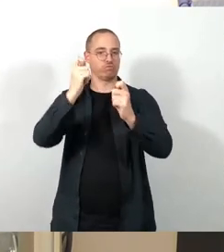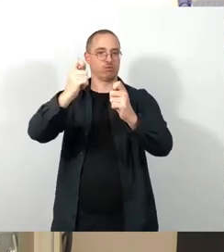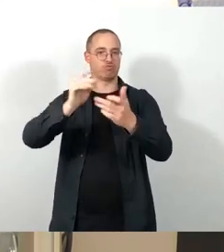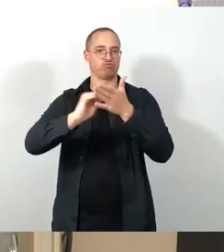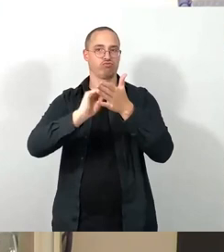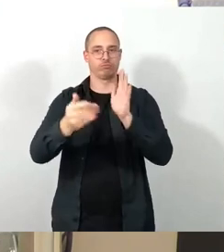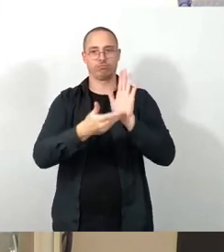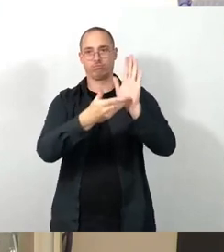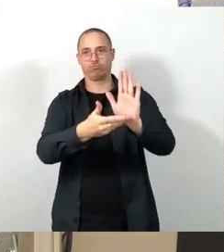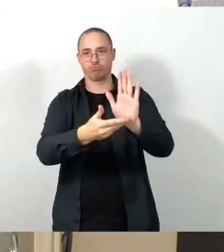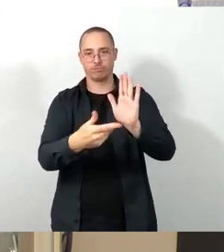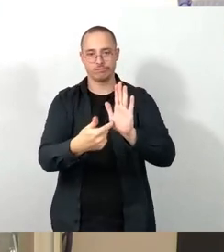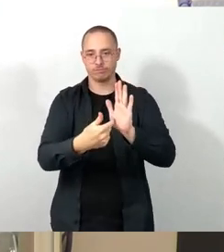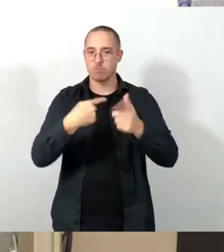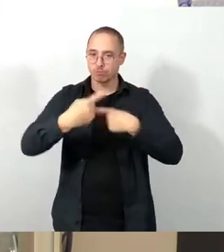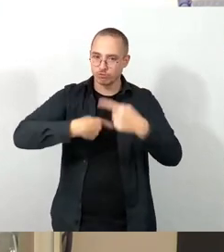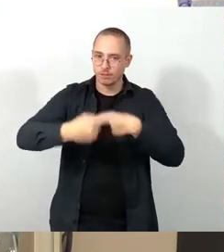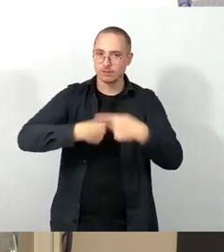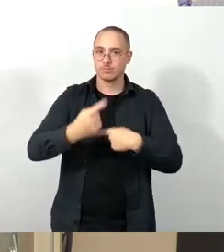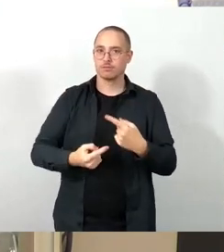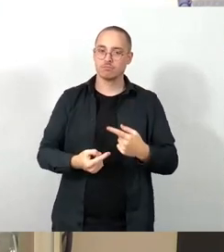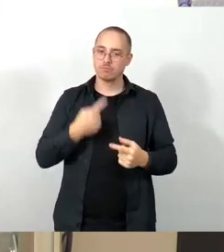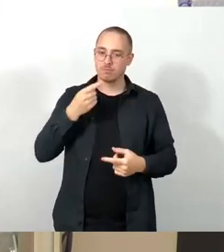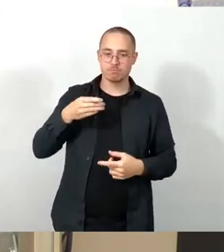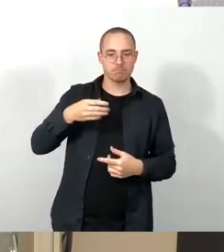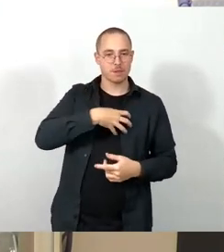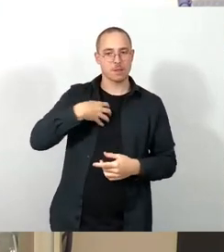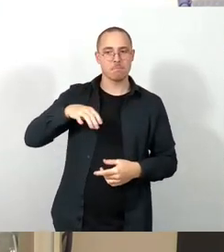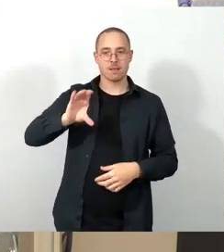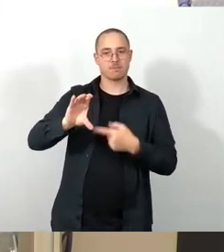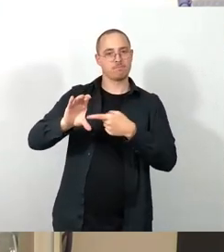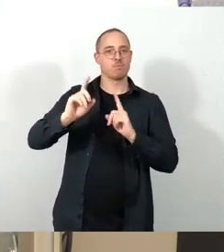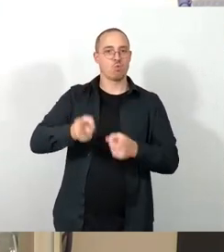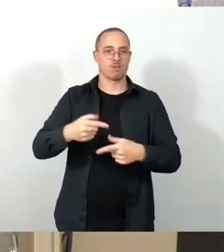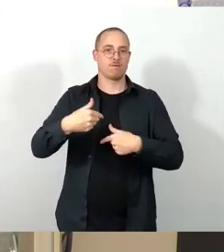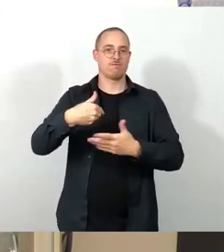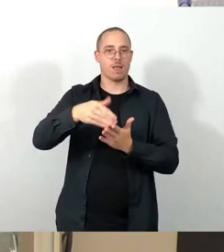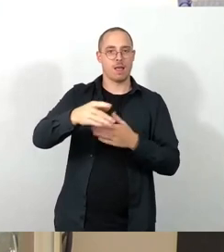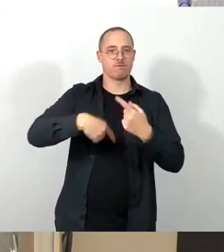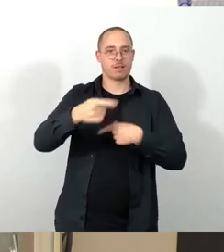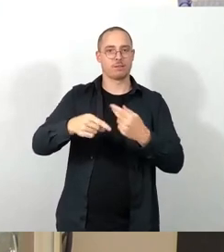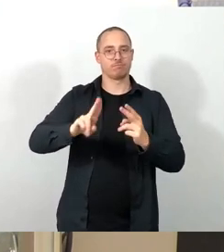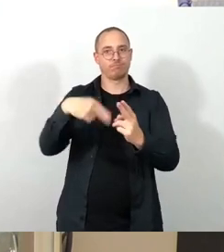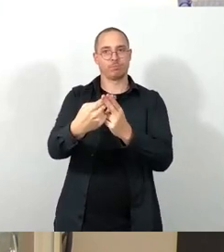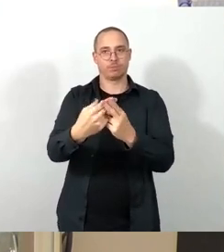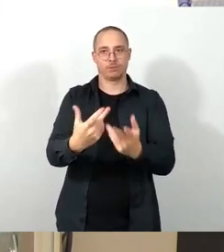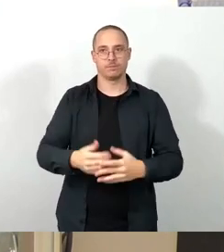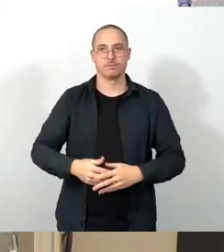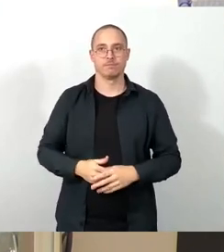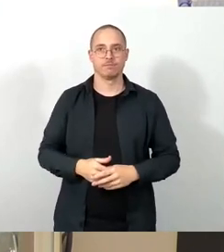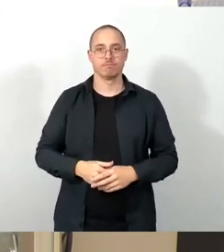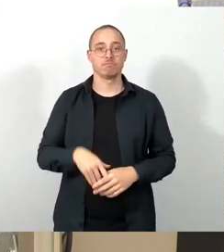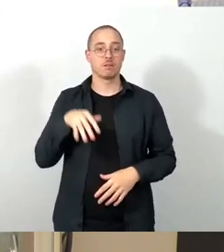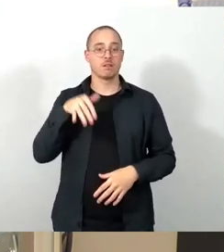dass es mal wieder Zeit wird, den Dresden Pass ein Stück weiter zu entwickeln. Dafür machen wir vier sehr konkrete Vorschläge. Als